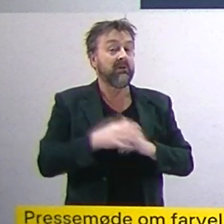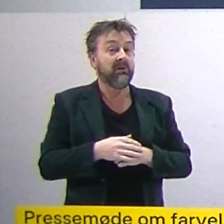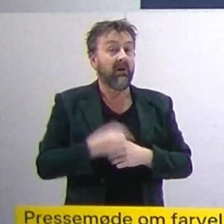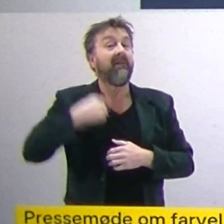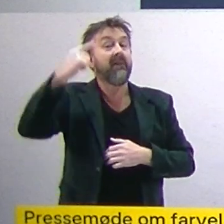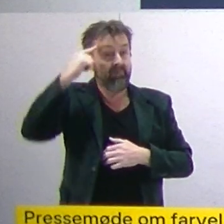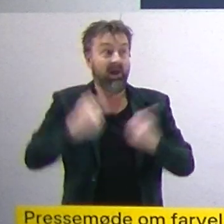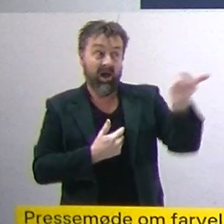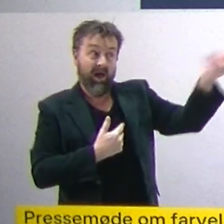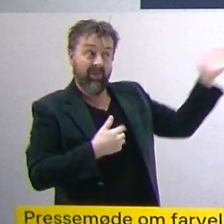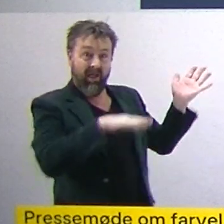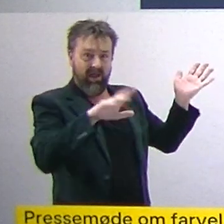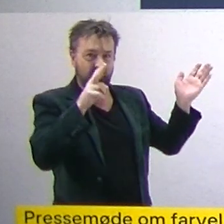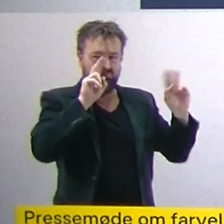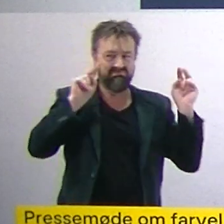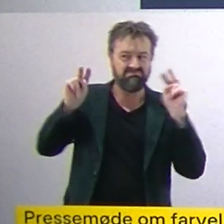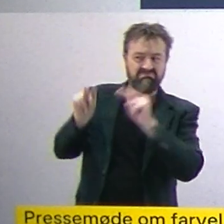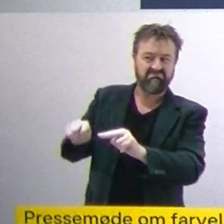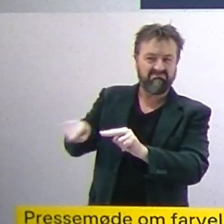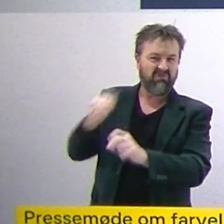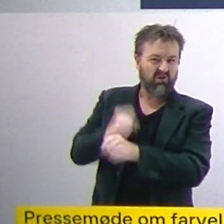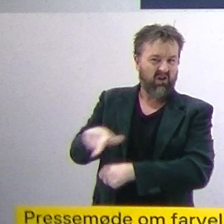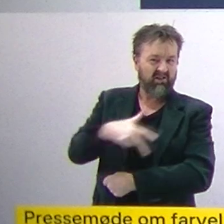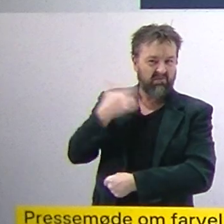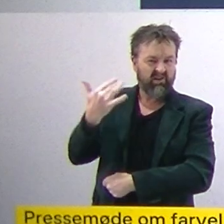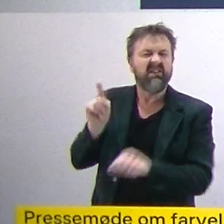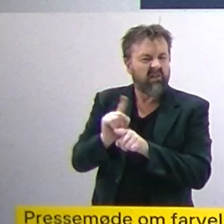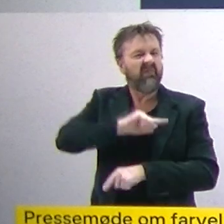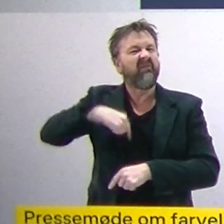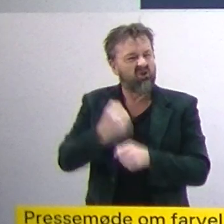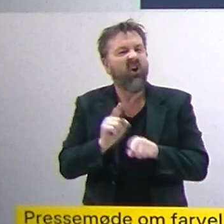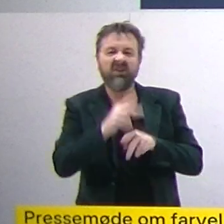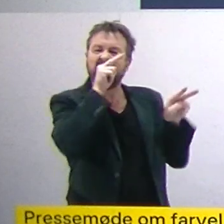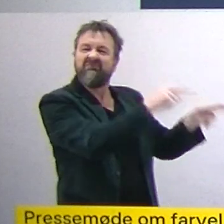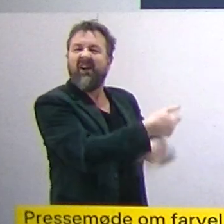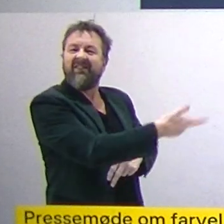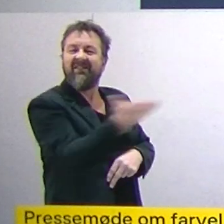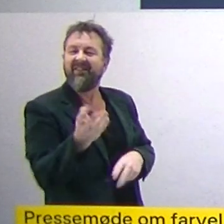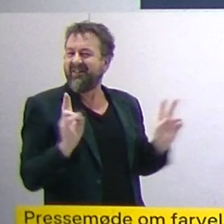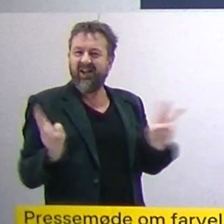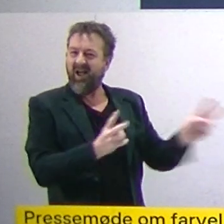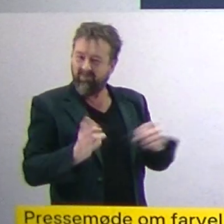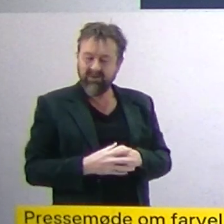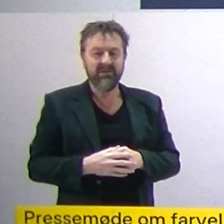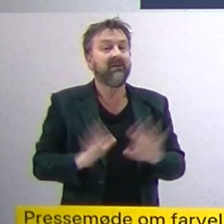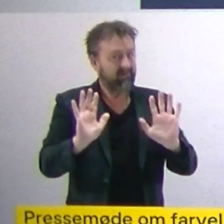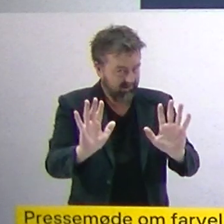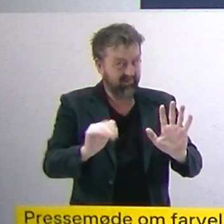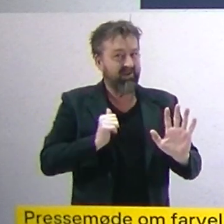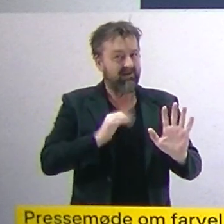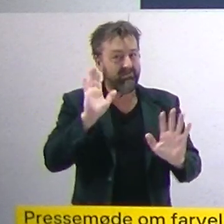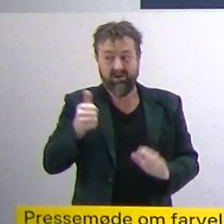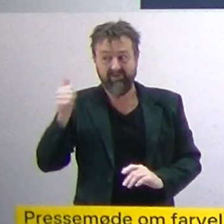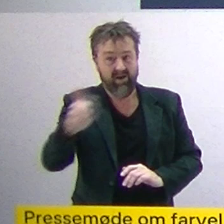kigger på, hvad Danmark gør, ligesom vi kigger på, hvad andre lande gør. Vores besked til dem er, at hver land har sine egne data,